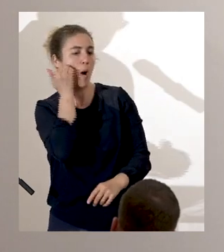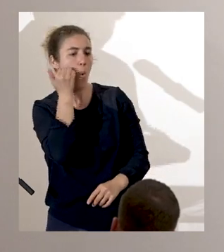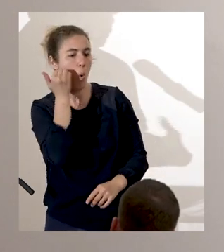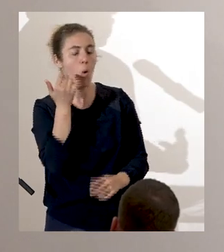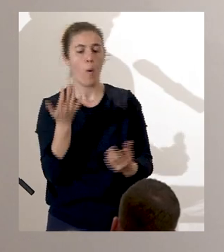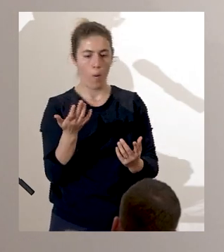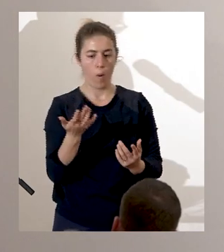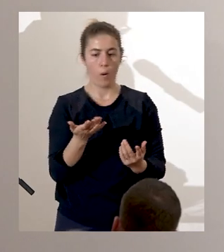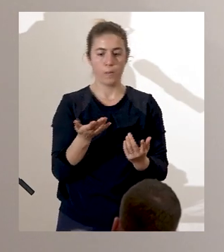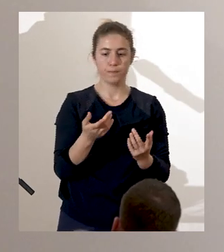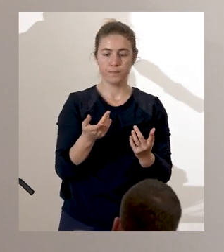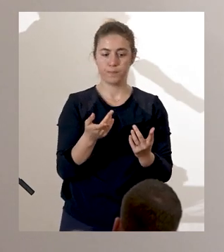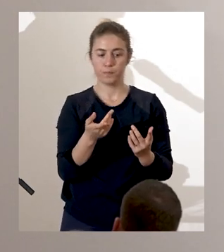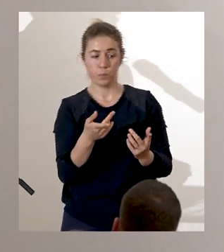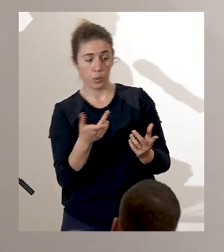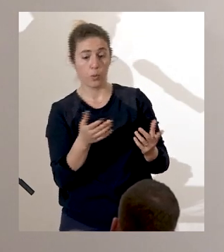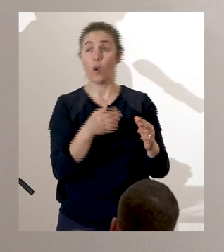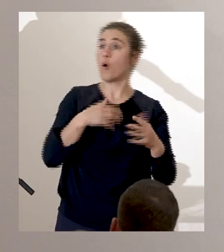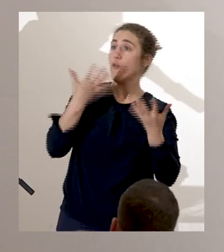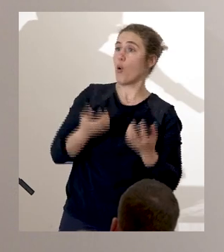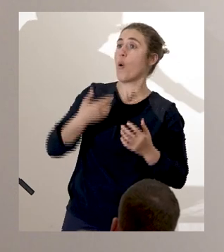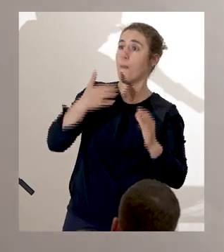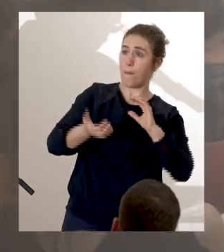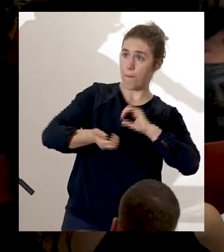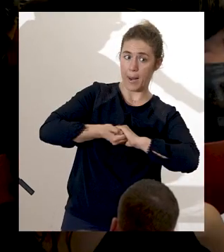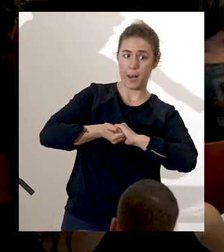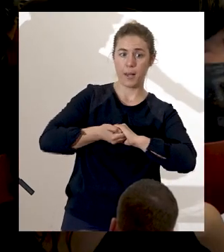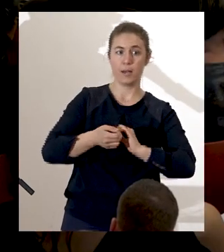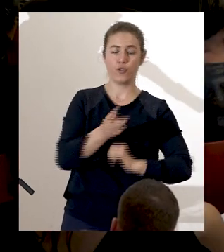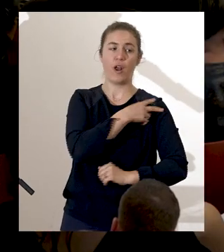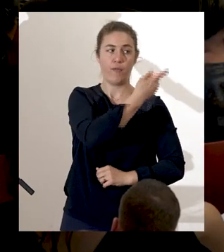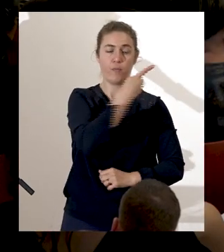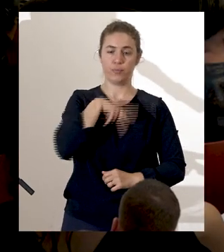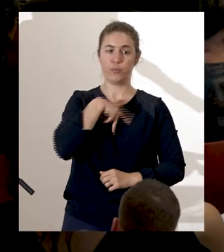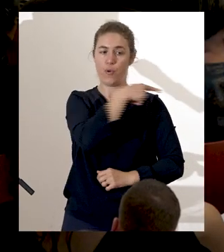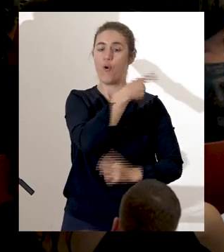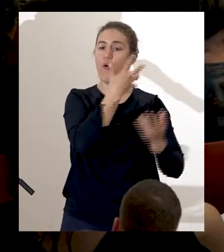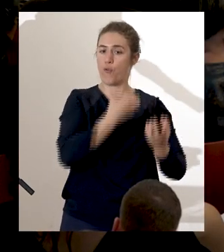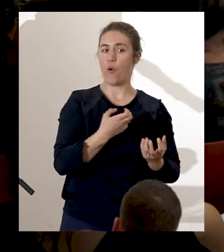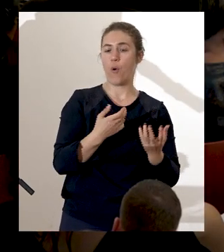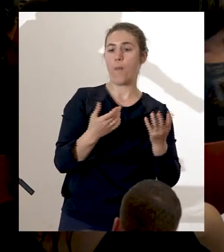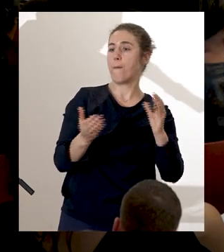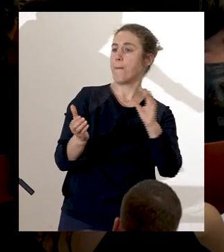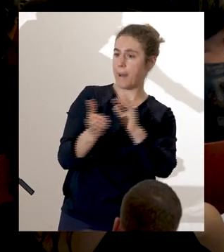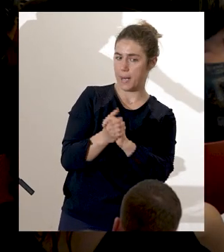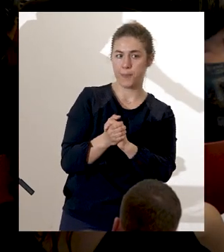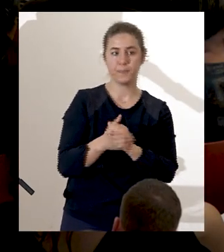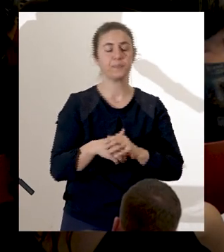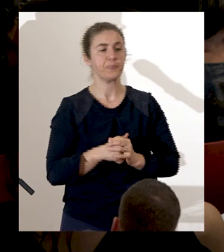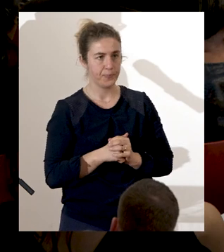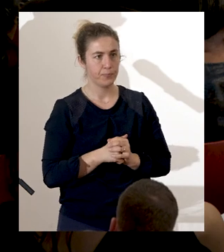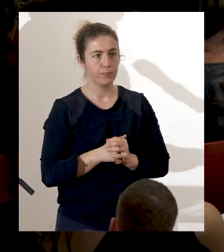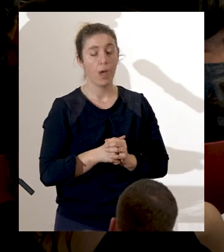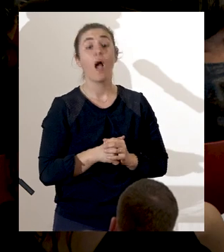pour lui réitérer le message de paix et d'amitié. C'est alors que sortit, nous dit l'écrivain Robert Dallas,